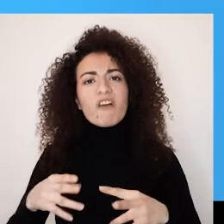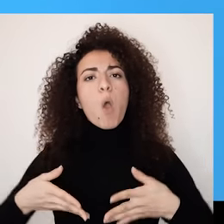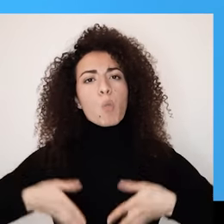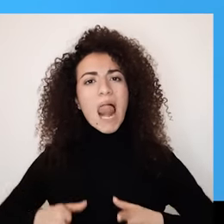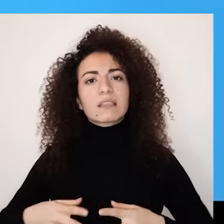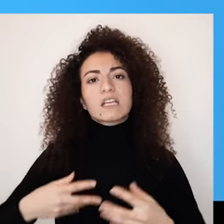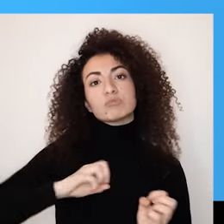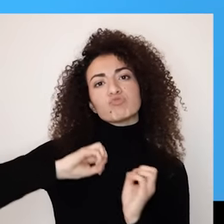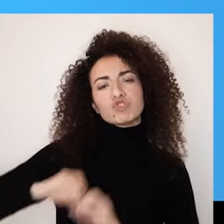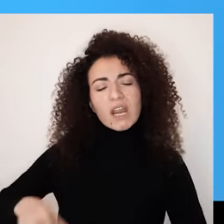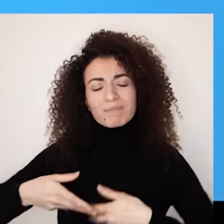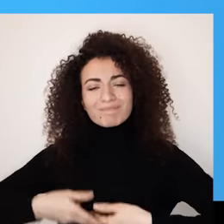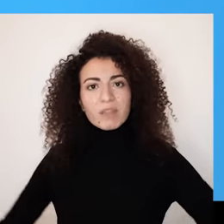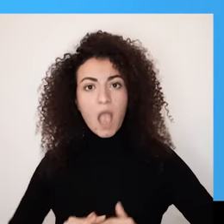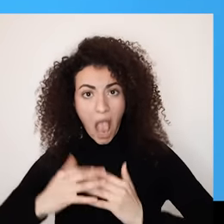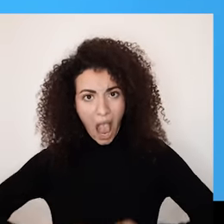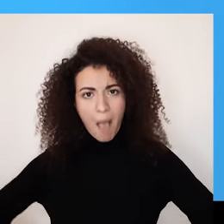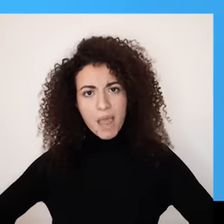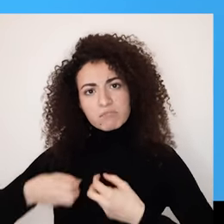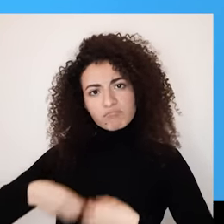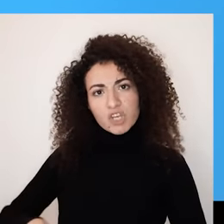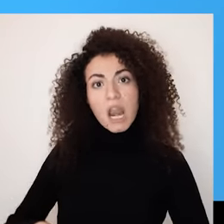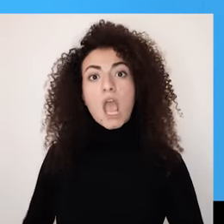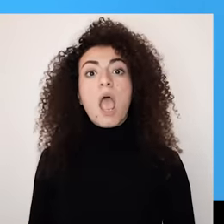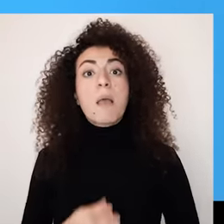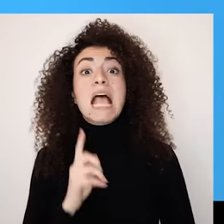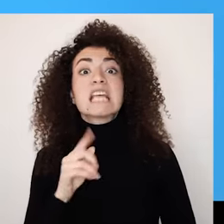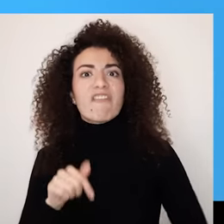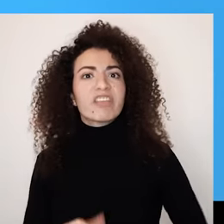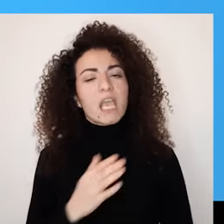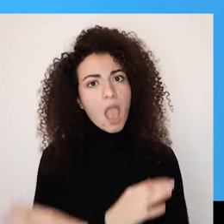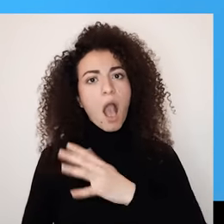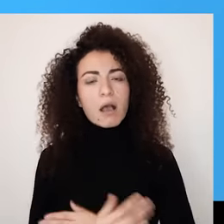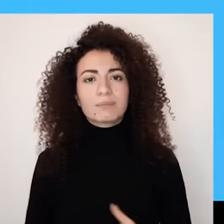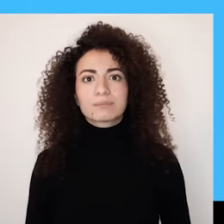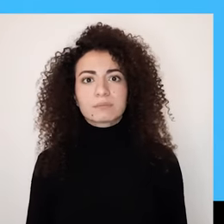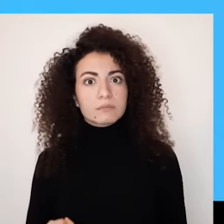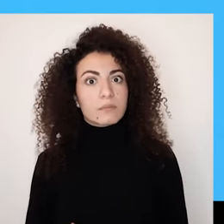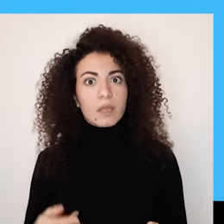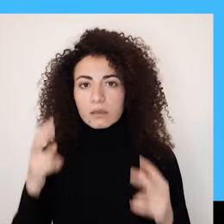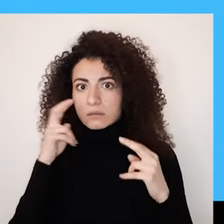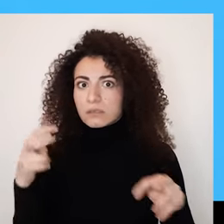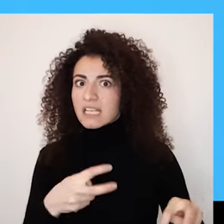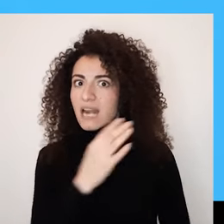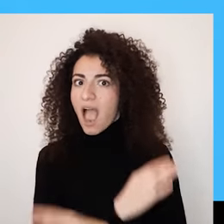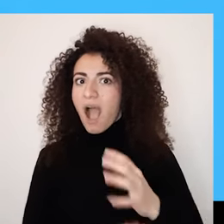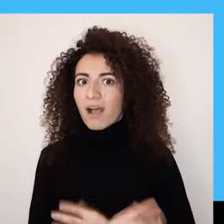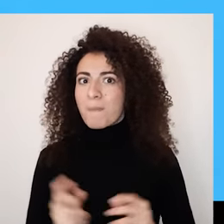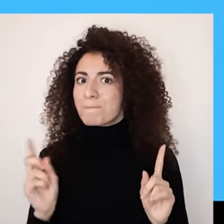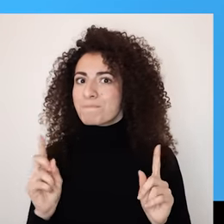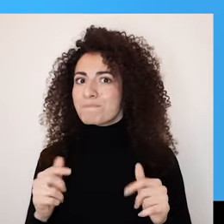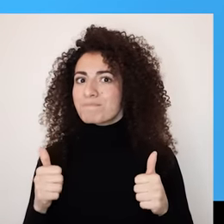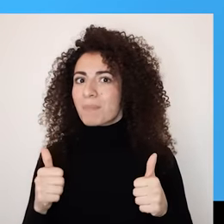والبلدان بإجهاد الطفل ذات الإعاقة وإنكار حقه بالعيش مثله مثل باقي الأطفال سارة اللي سبق باستعرض